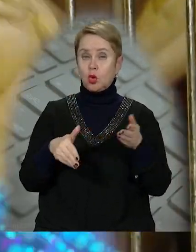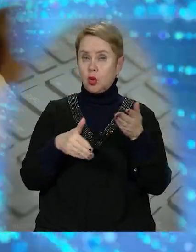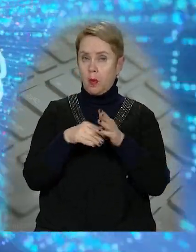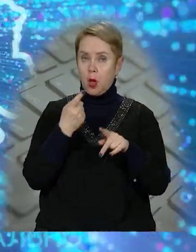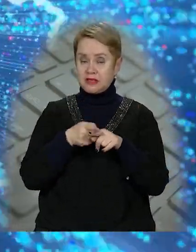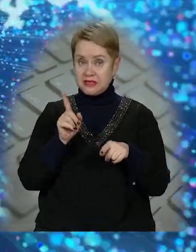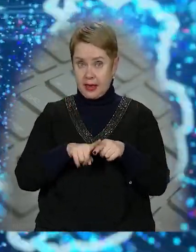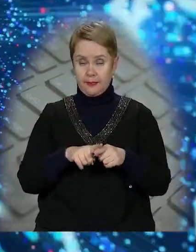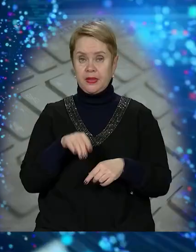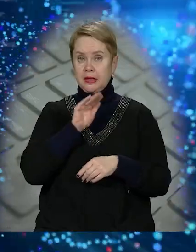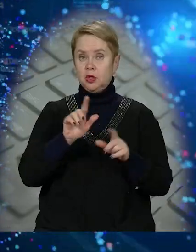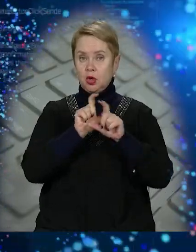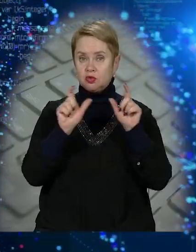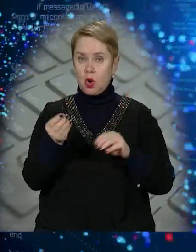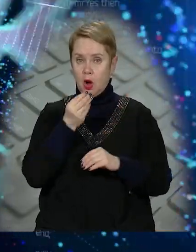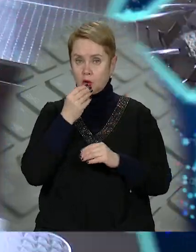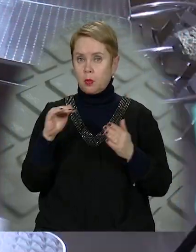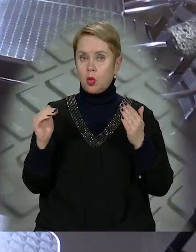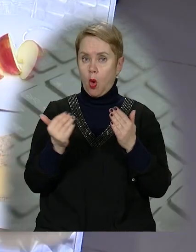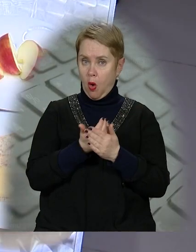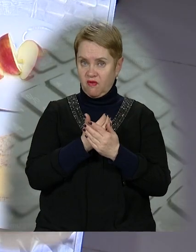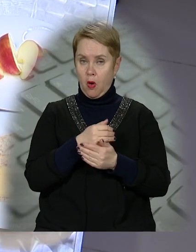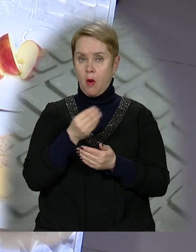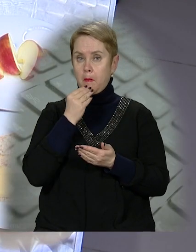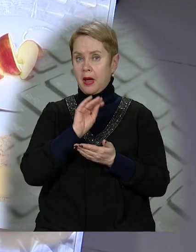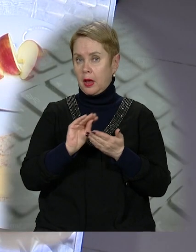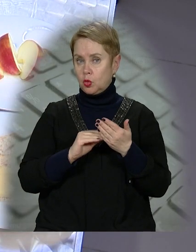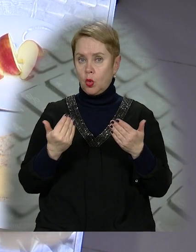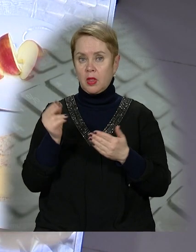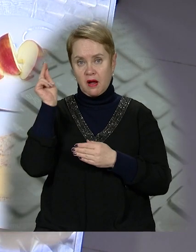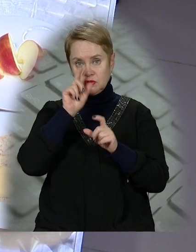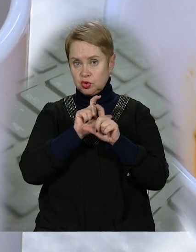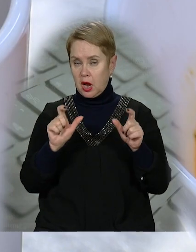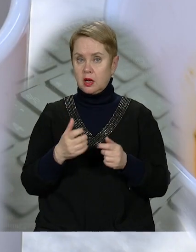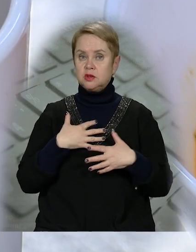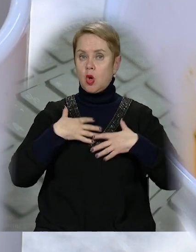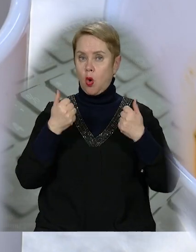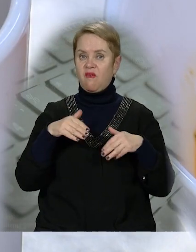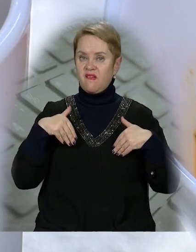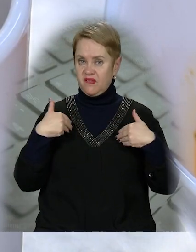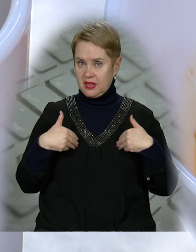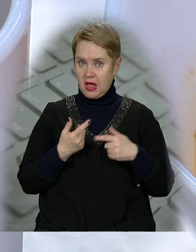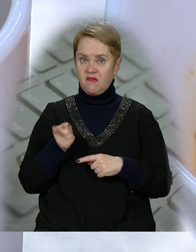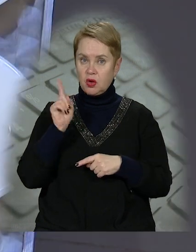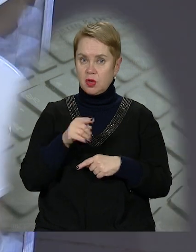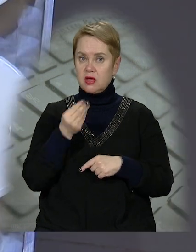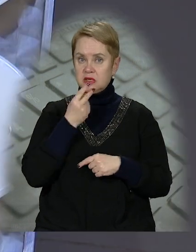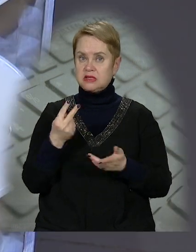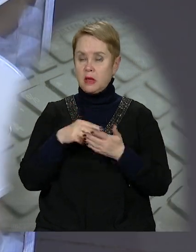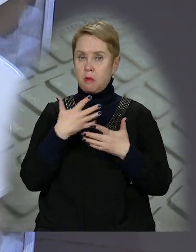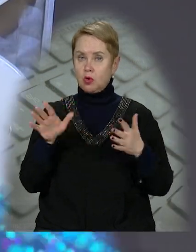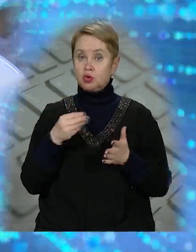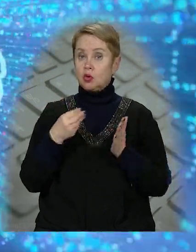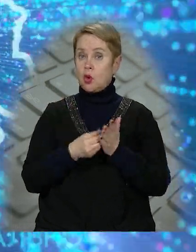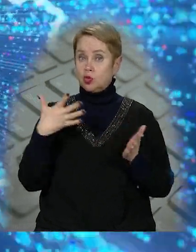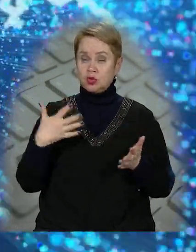Чи допомогло це? Діти у школах харчуються по-новому. Меню в начальних закладах тепер здорове та вітамінне, але водночас їжа стала